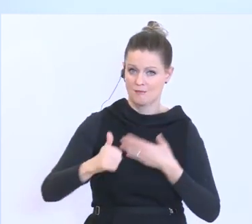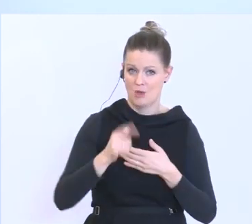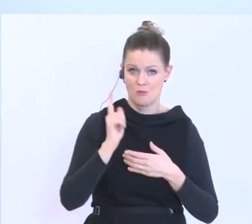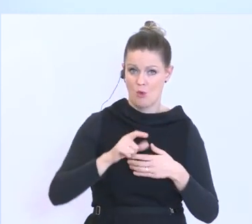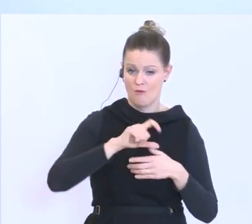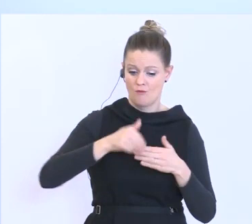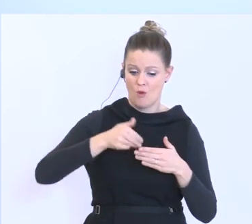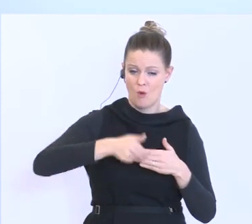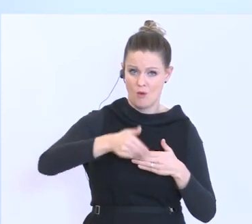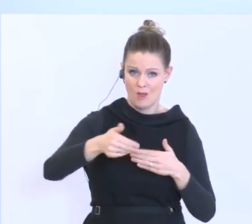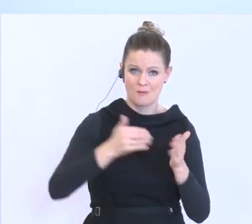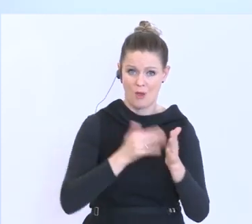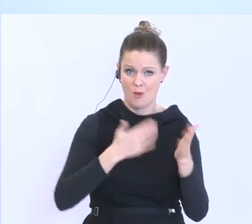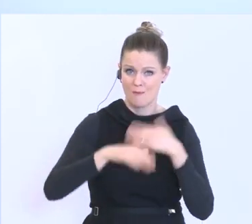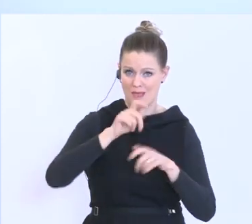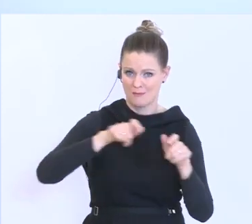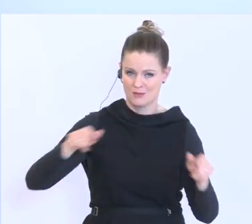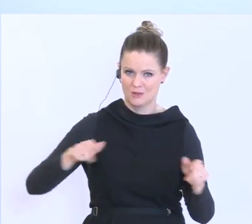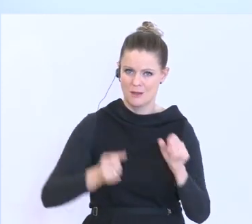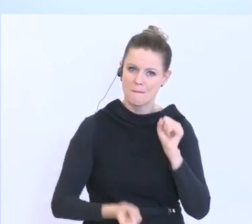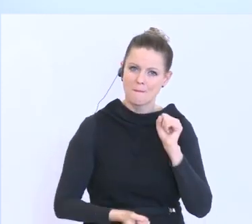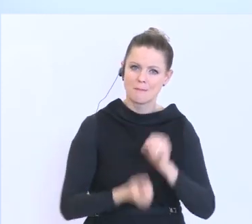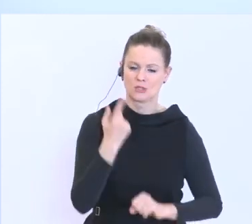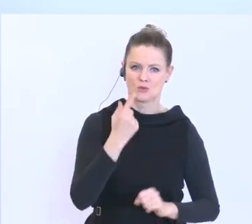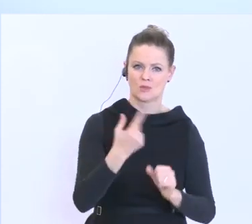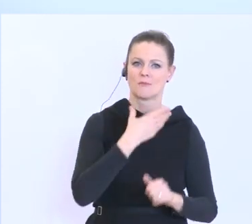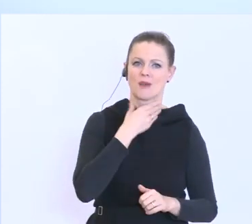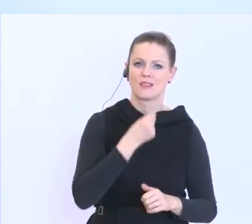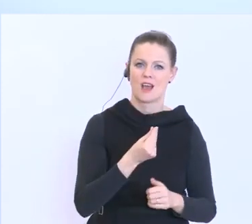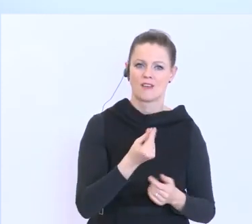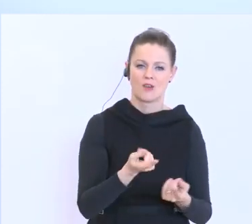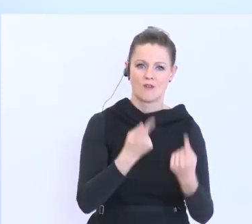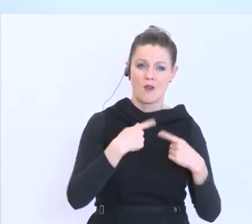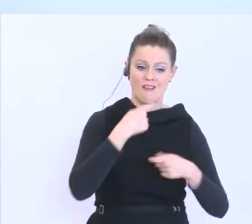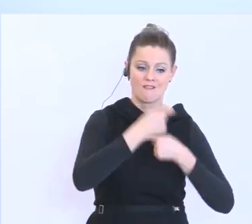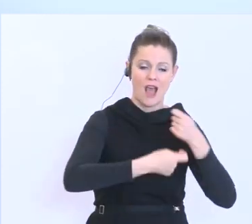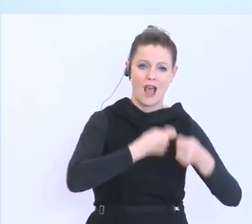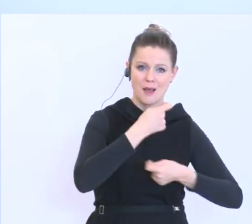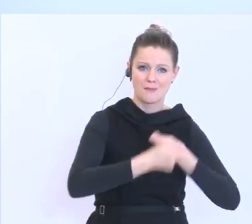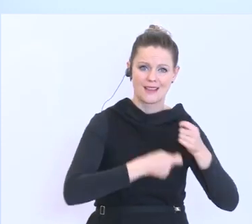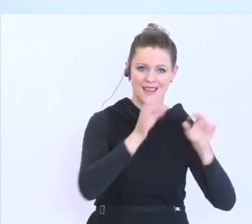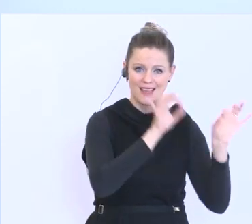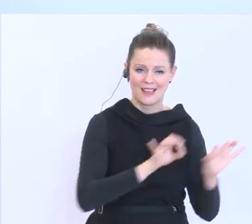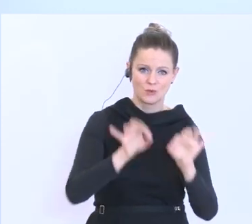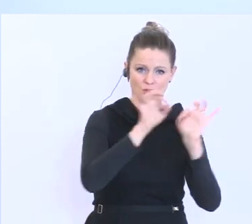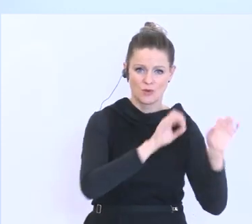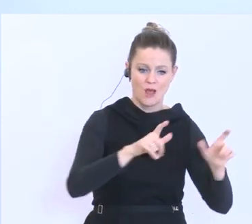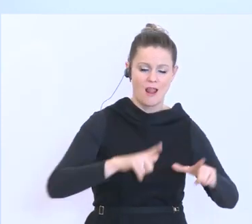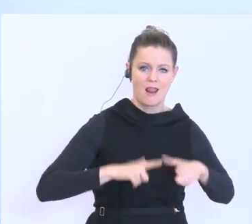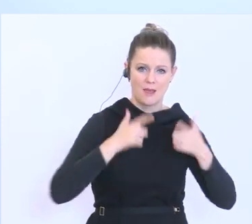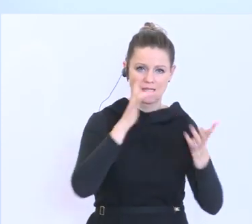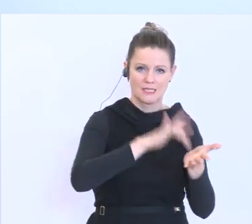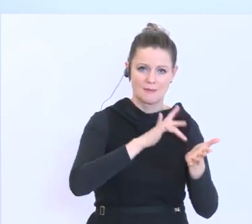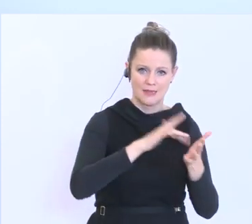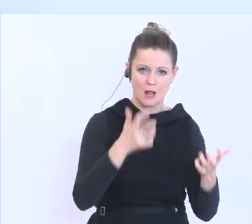steigernd. Einen massiven Bedarf haben wir speziell aber auch in der verarbeitenden Industrie, also in der Lebensmittelproduktion.